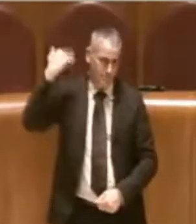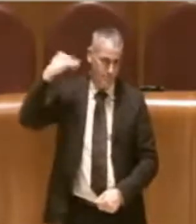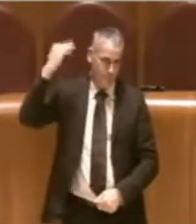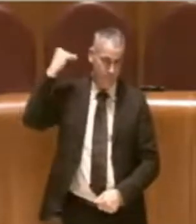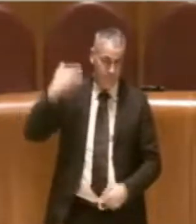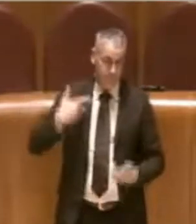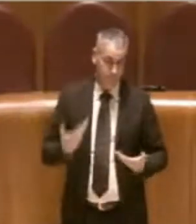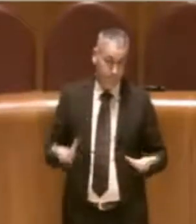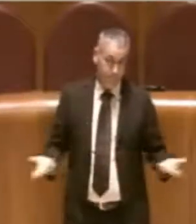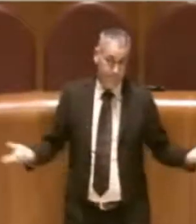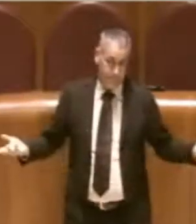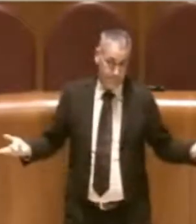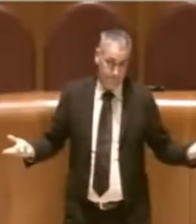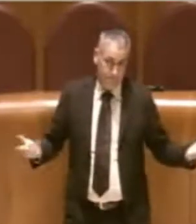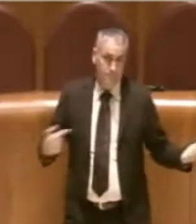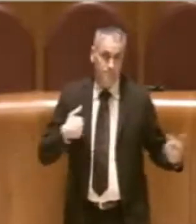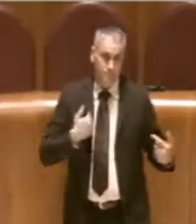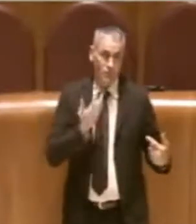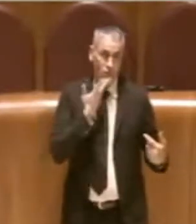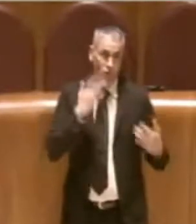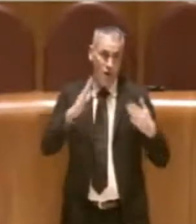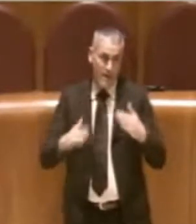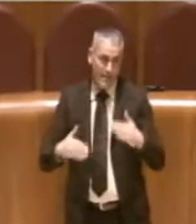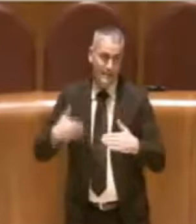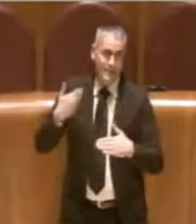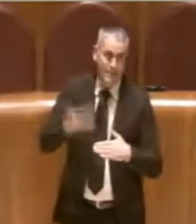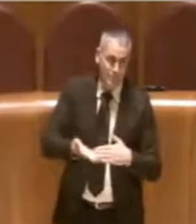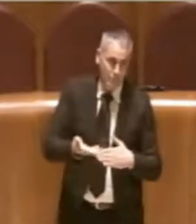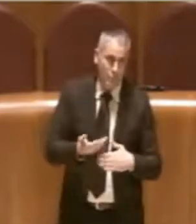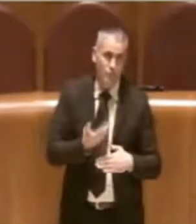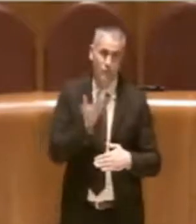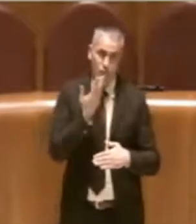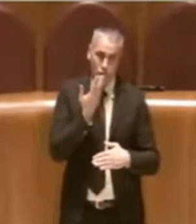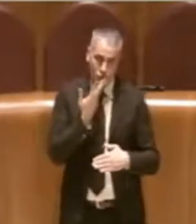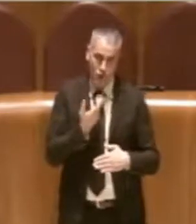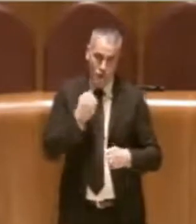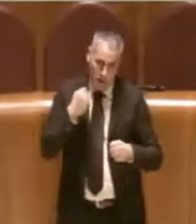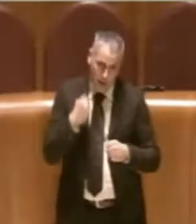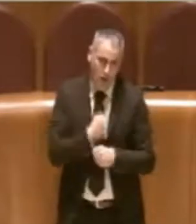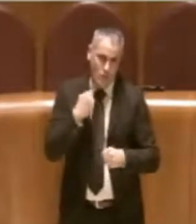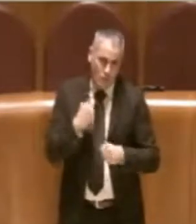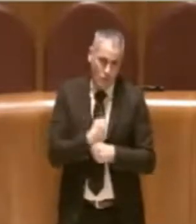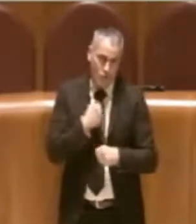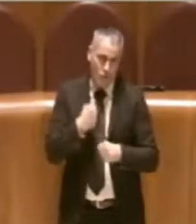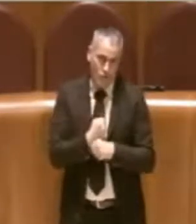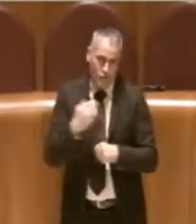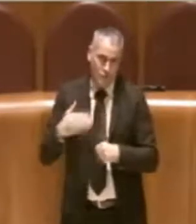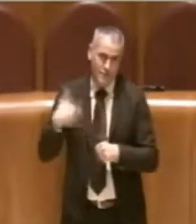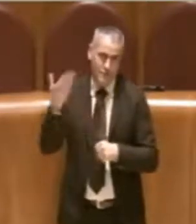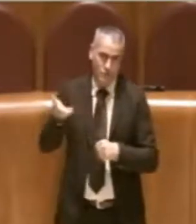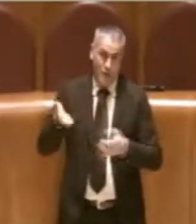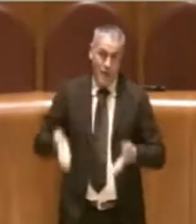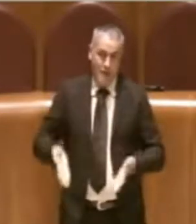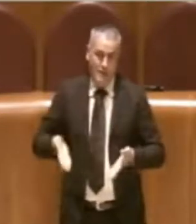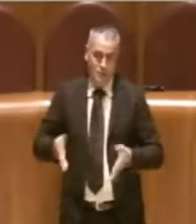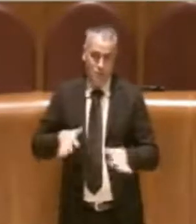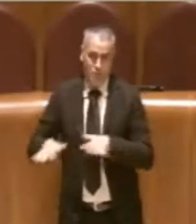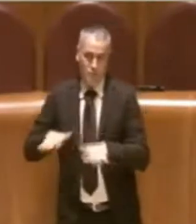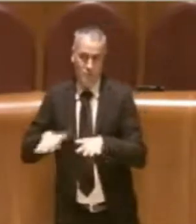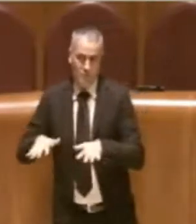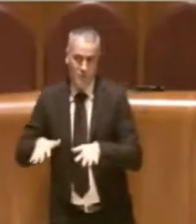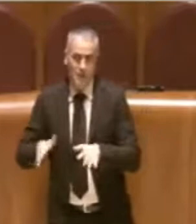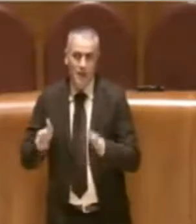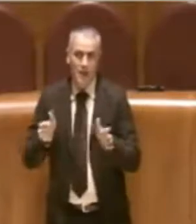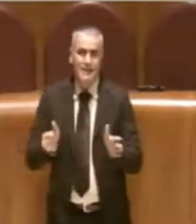Quindi, certamente vogliamo fare di più e stiamo lavorando per fare di più. Ricordo infatti che il Dipartimento sta lavorando a